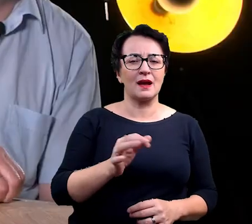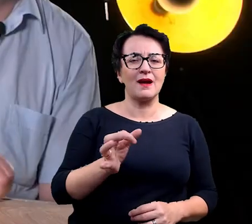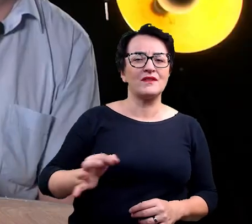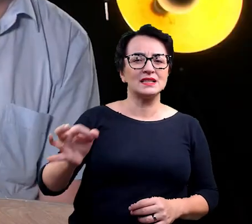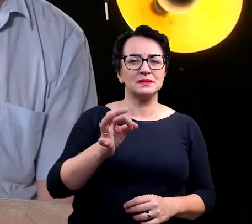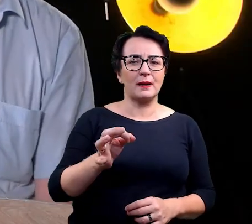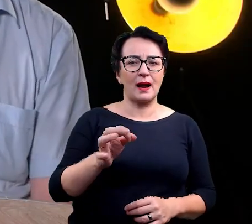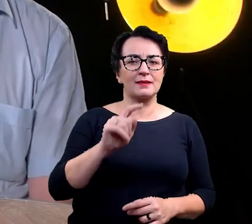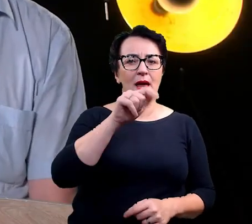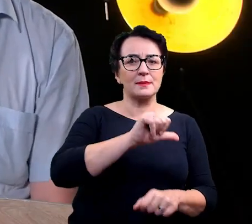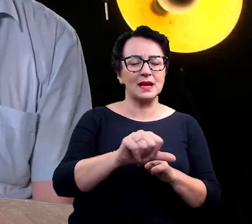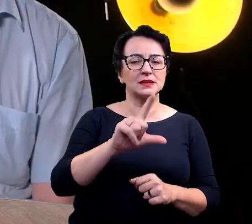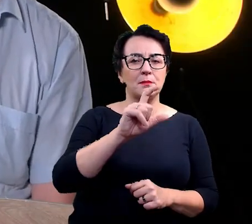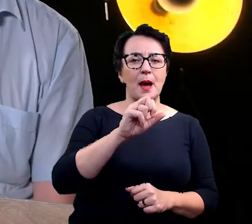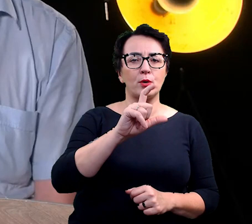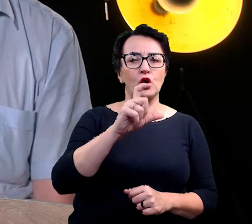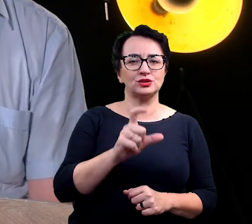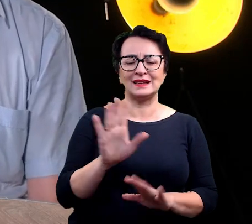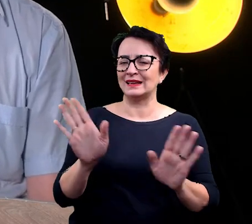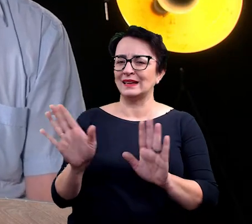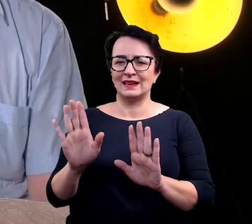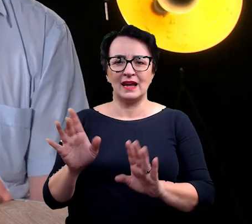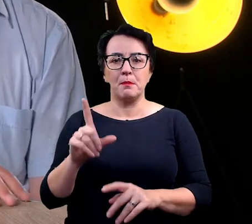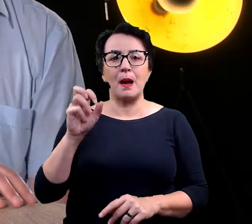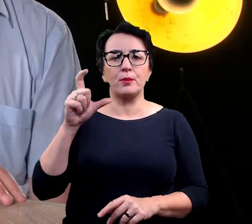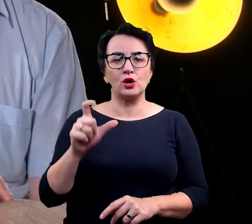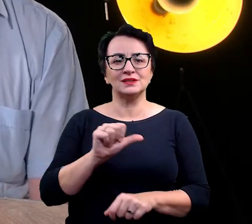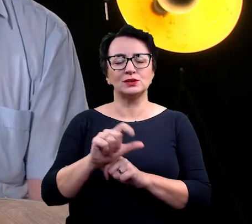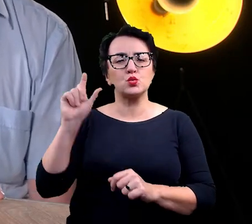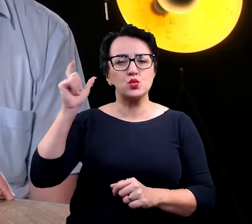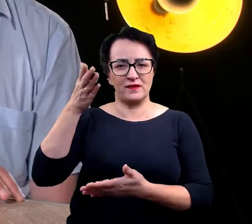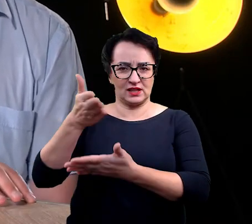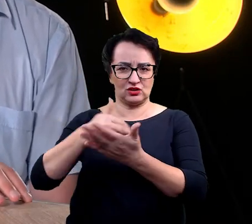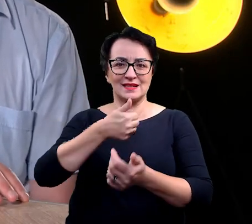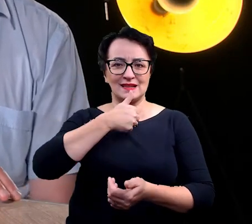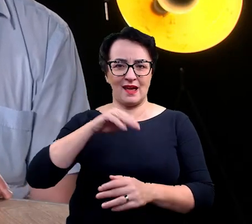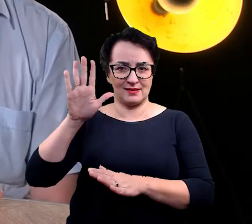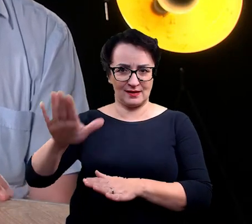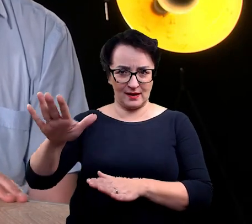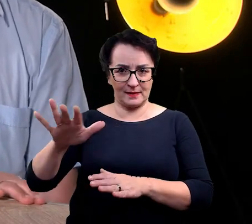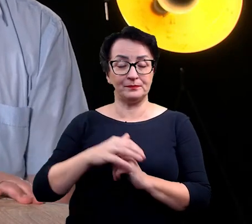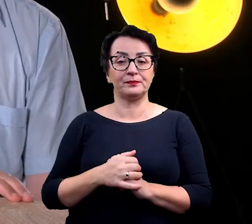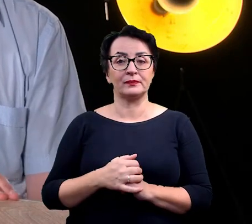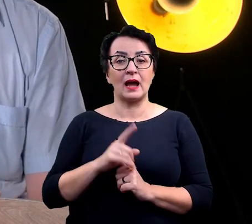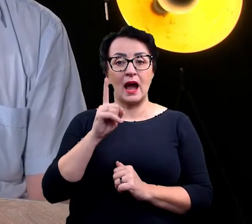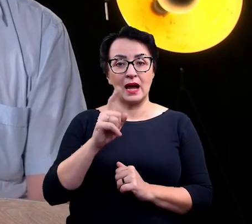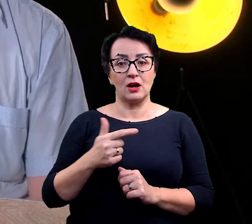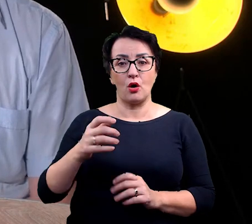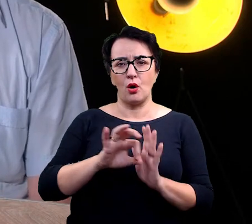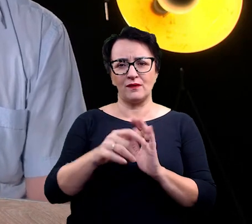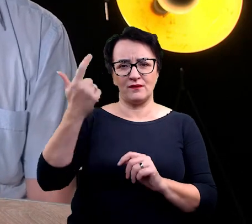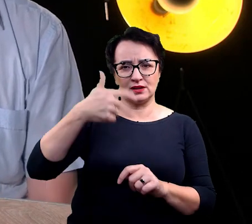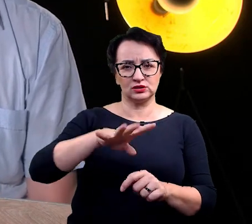paproć jest w głównej jakby części Islandii. Natomiast od 2014 roku